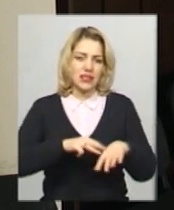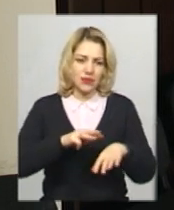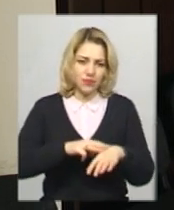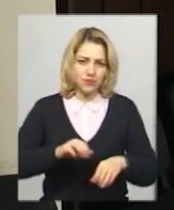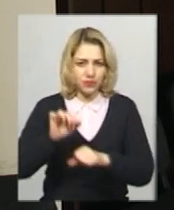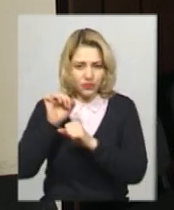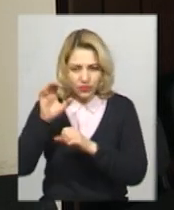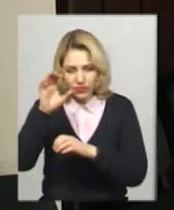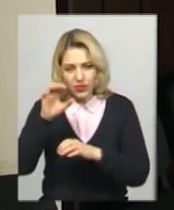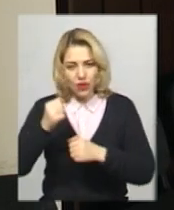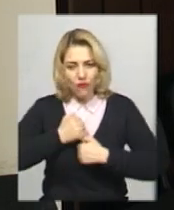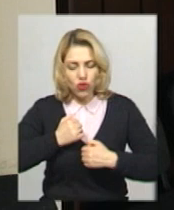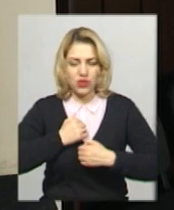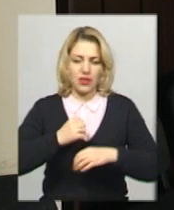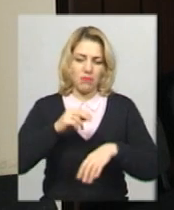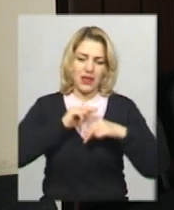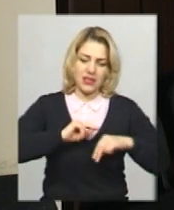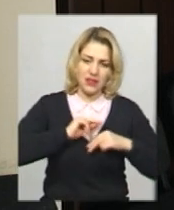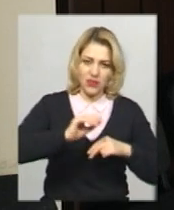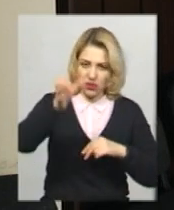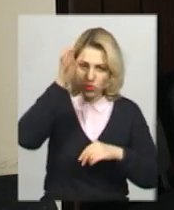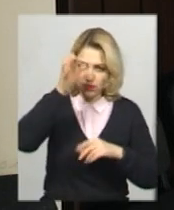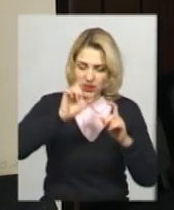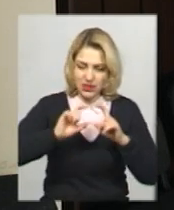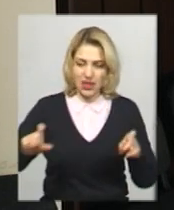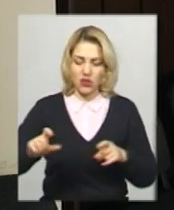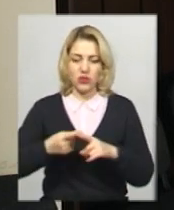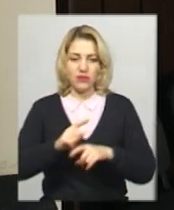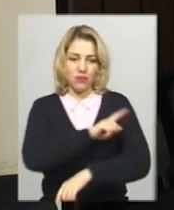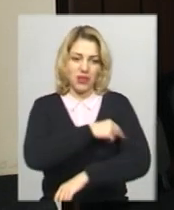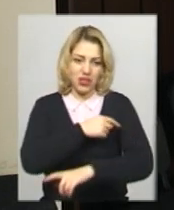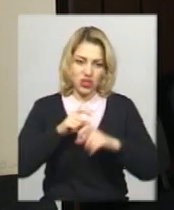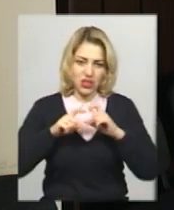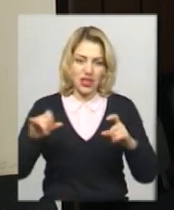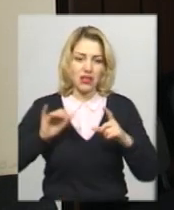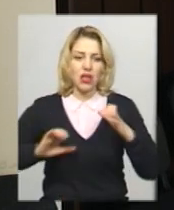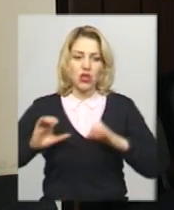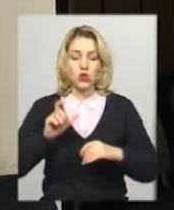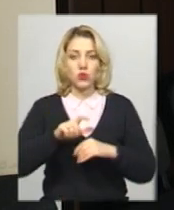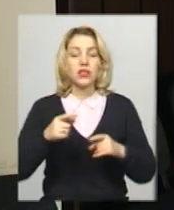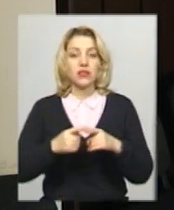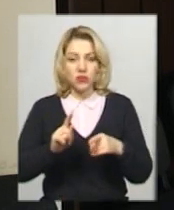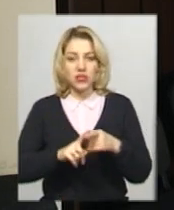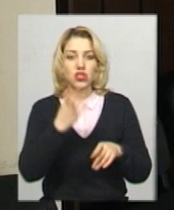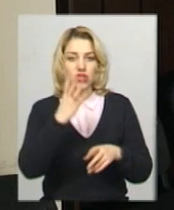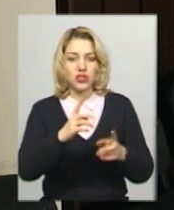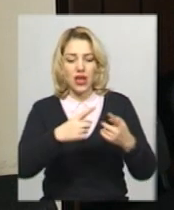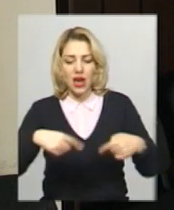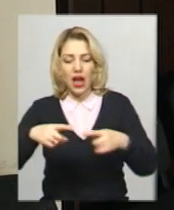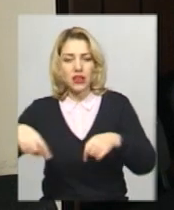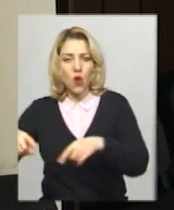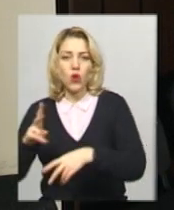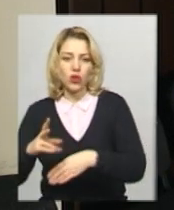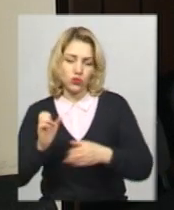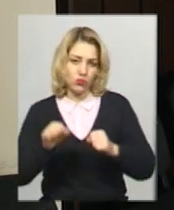освітніх закладів, працівники медичних закладів і студенти. О, це чотири категорії, які ми можемо